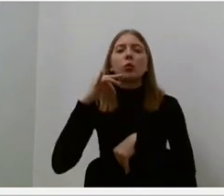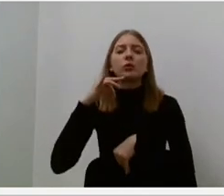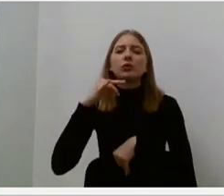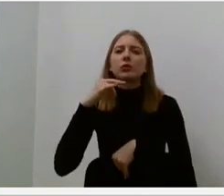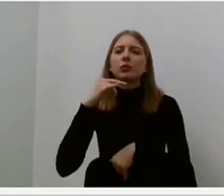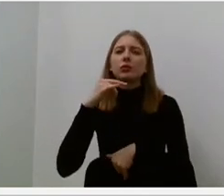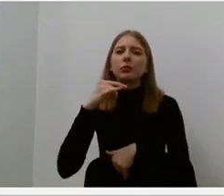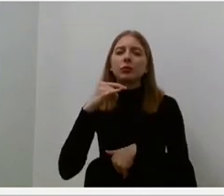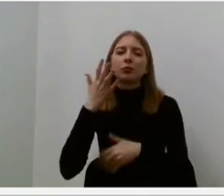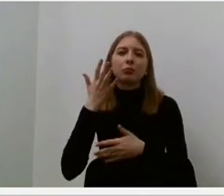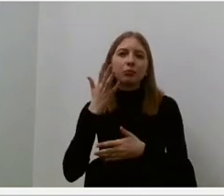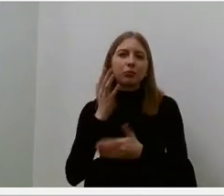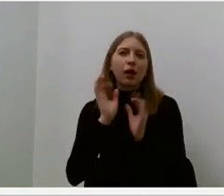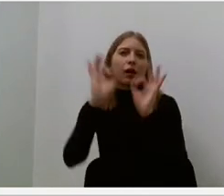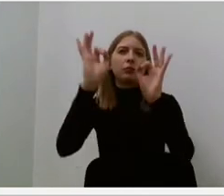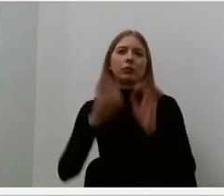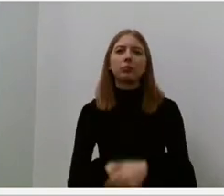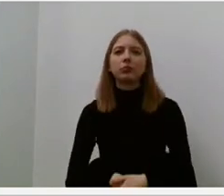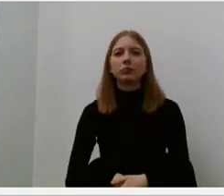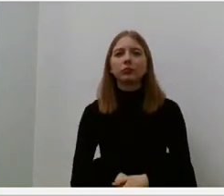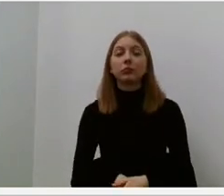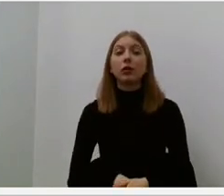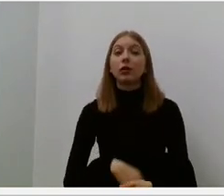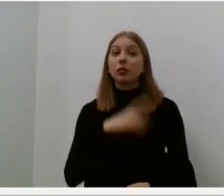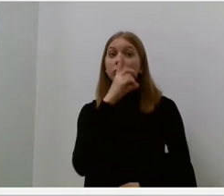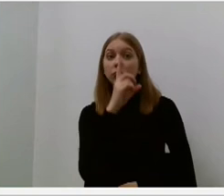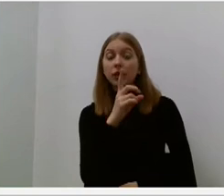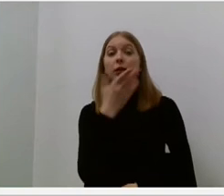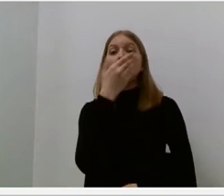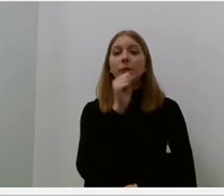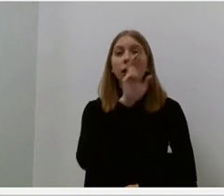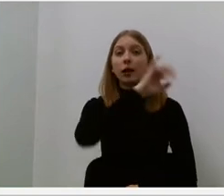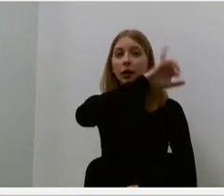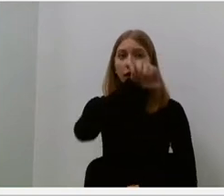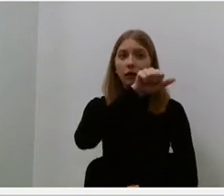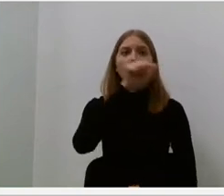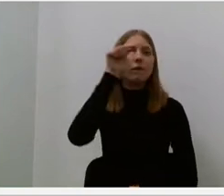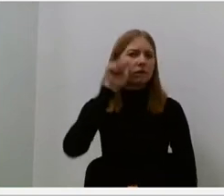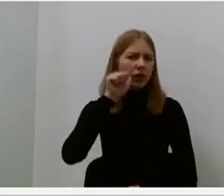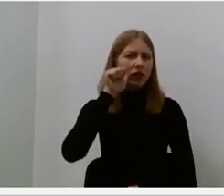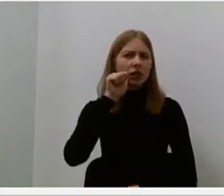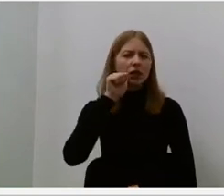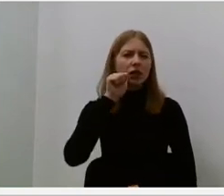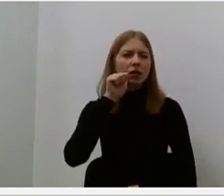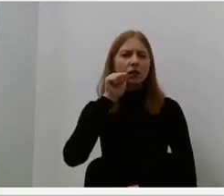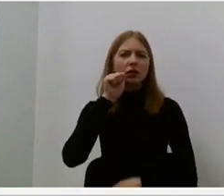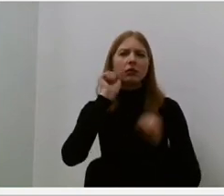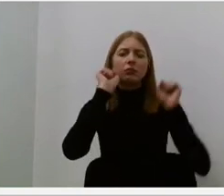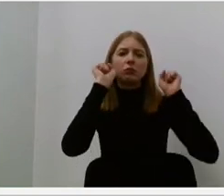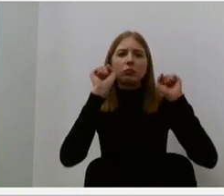Tačiau ne visada Marija galėjo atvykti, ne visada gaudavo